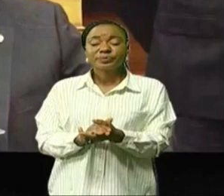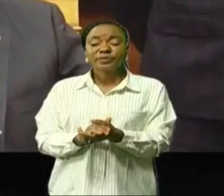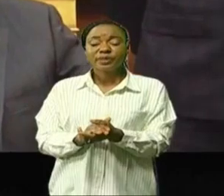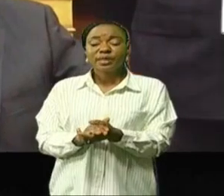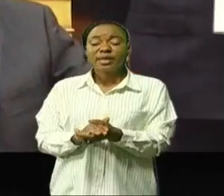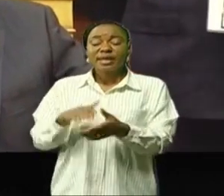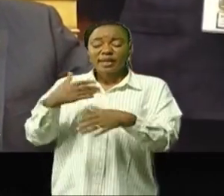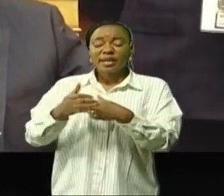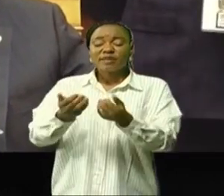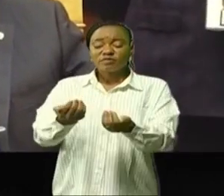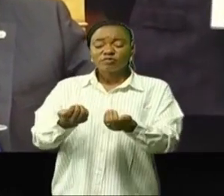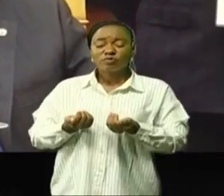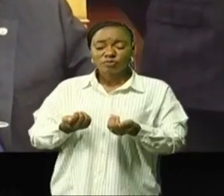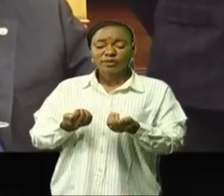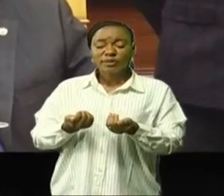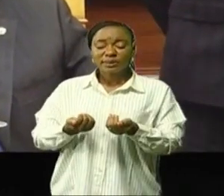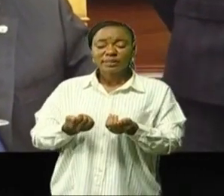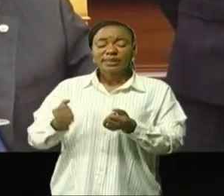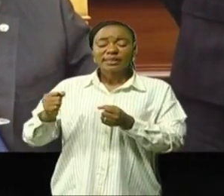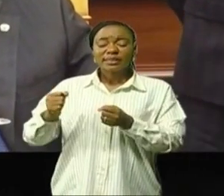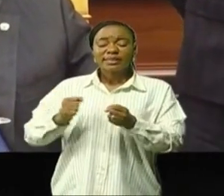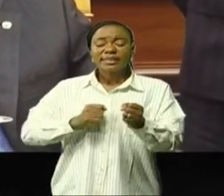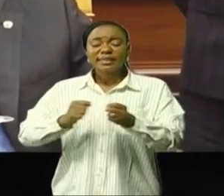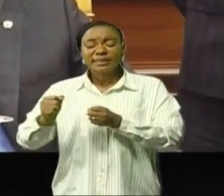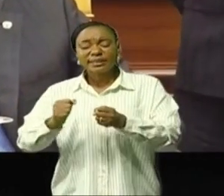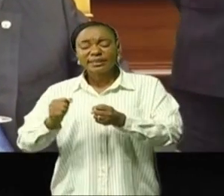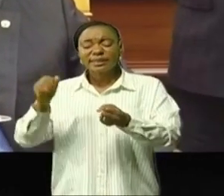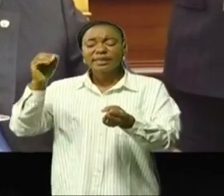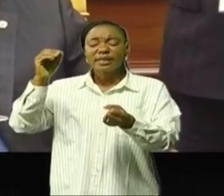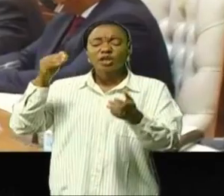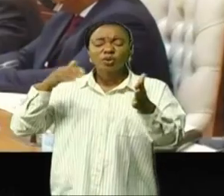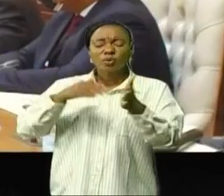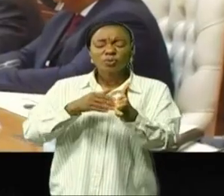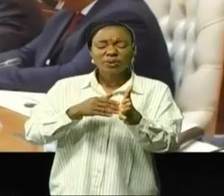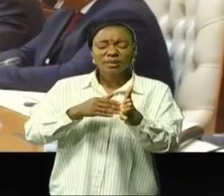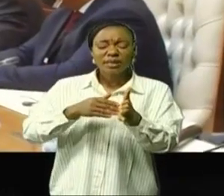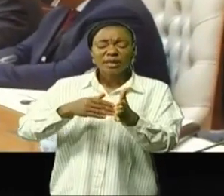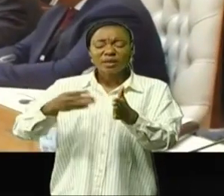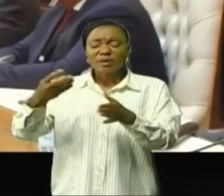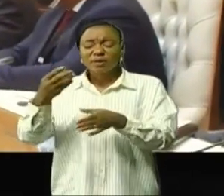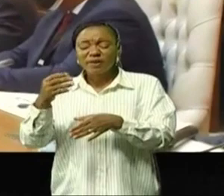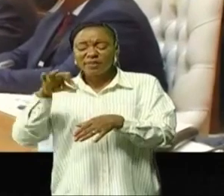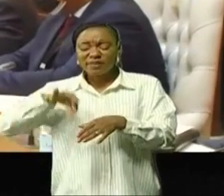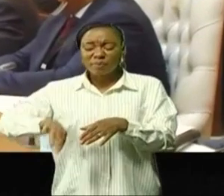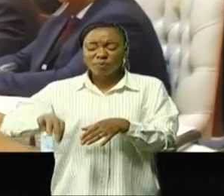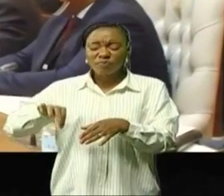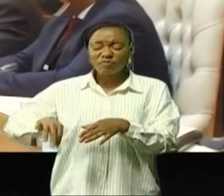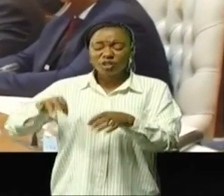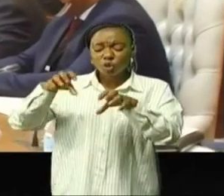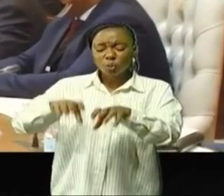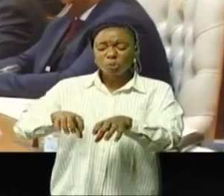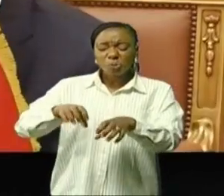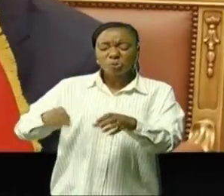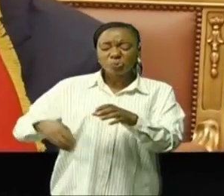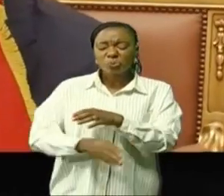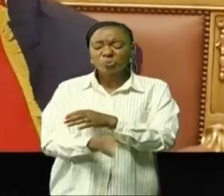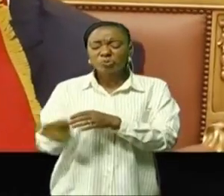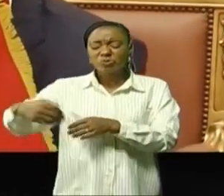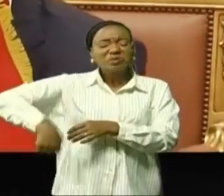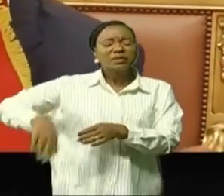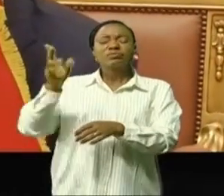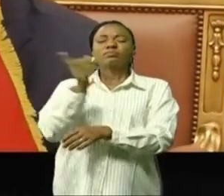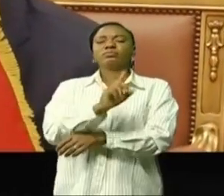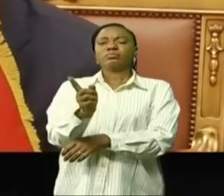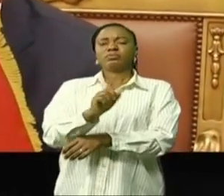ferme volonté de lutter contre le trafic illicite des ressources minières de la République démocratique du Congo